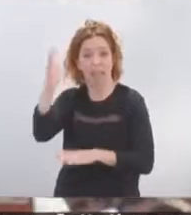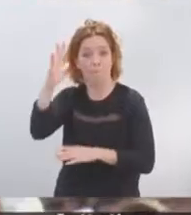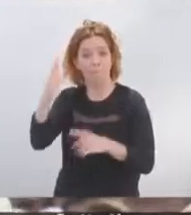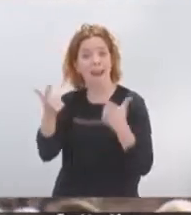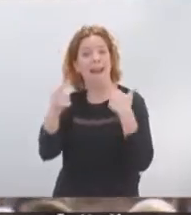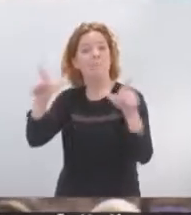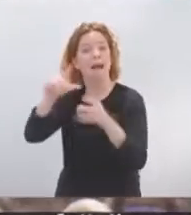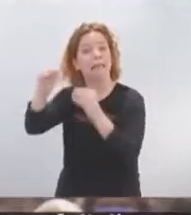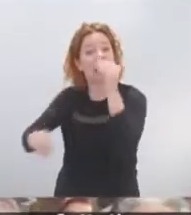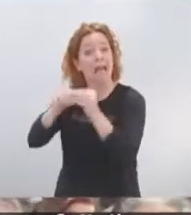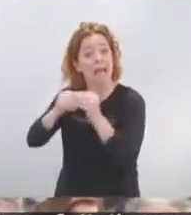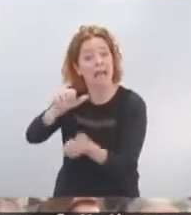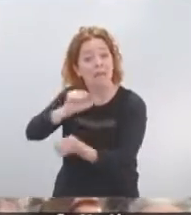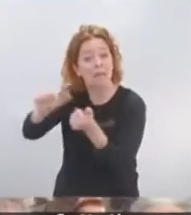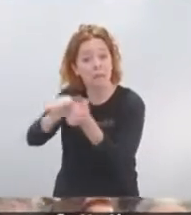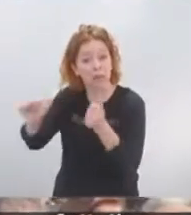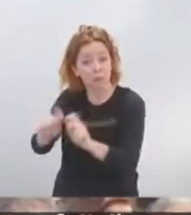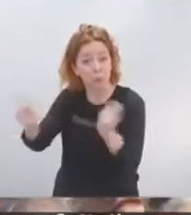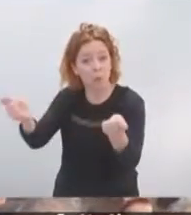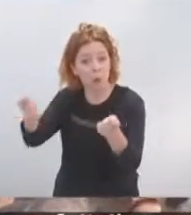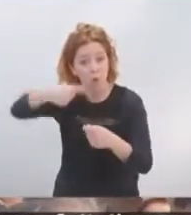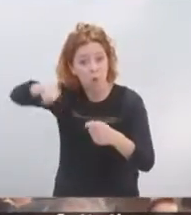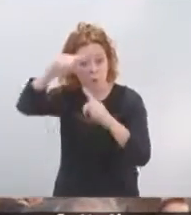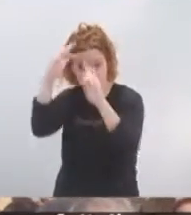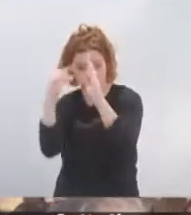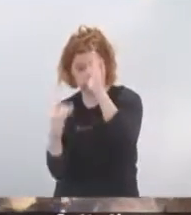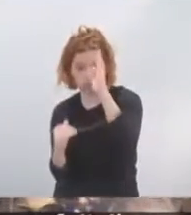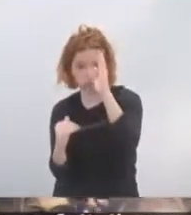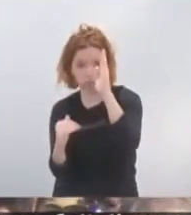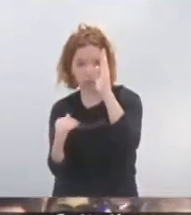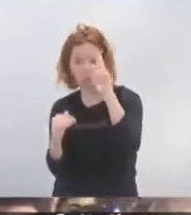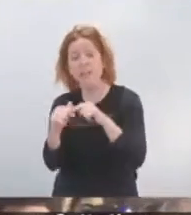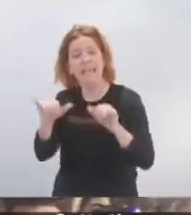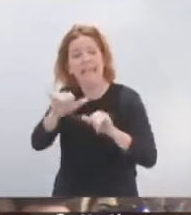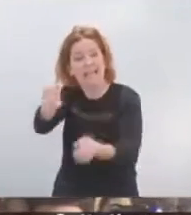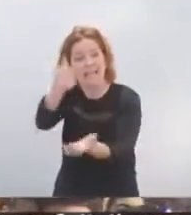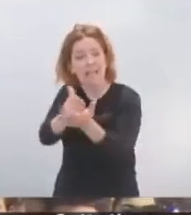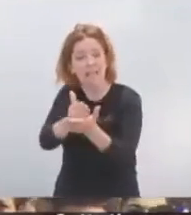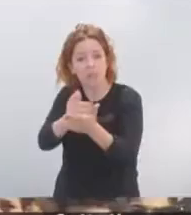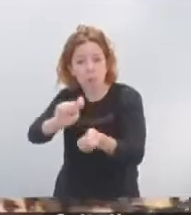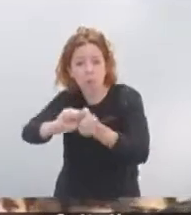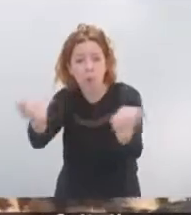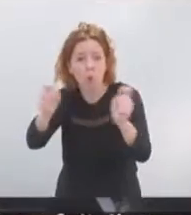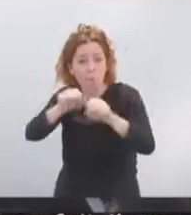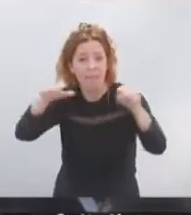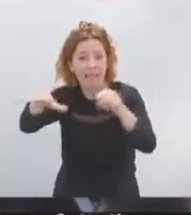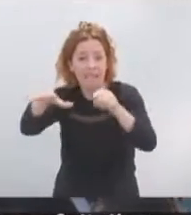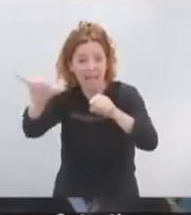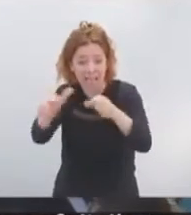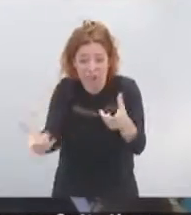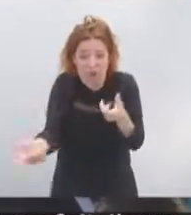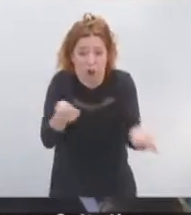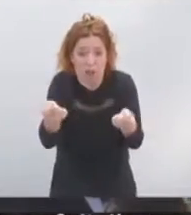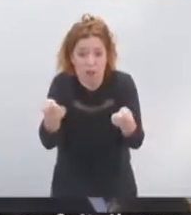est la propriété de 9 milliardaires pour 90% de tout ce qui existe.